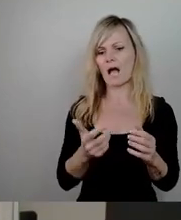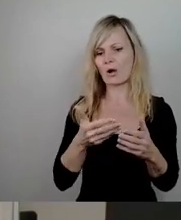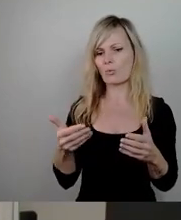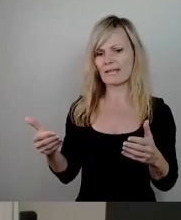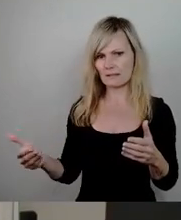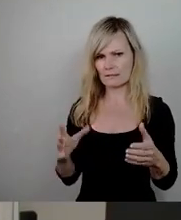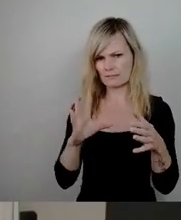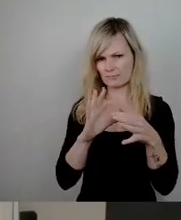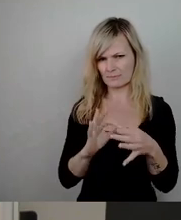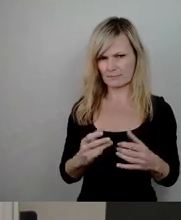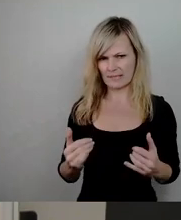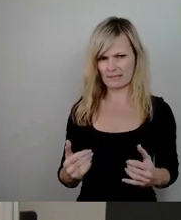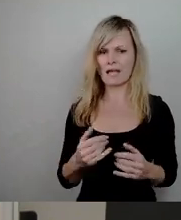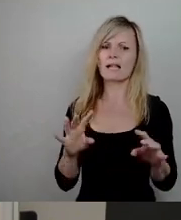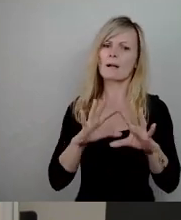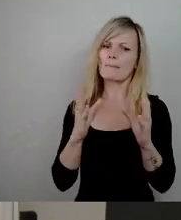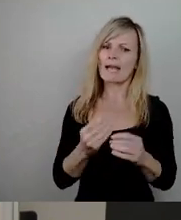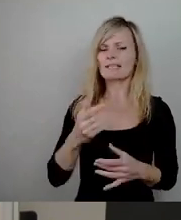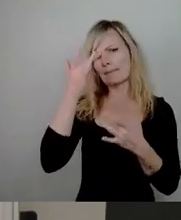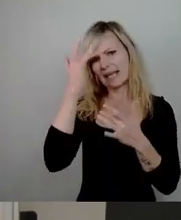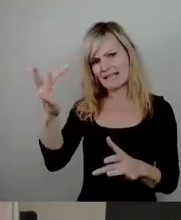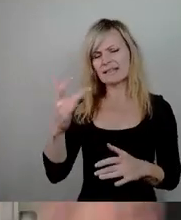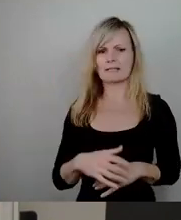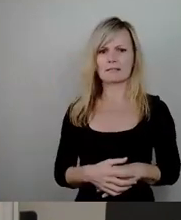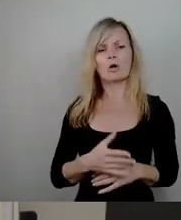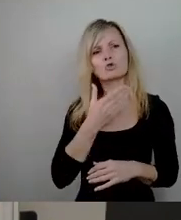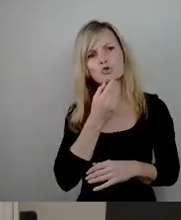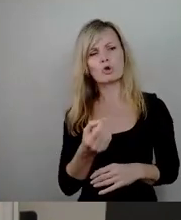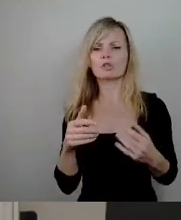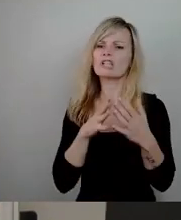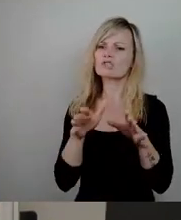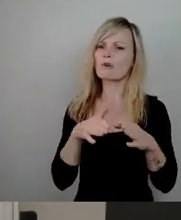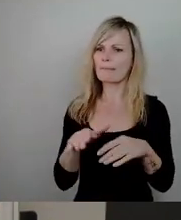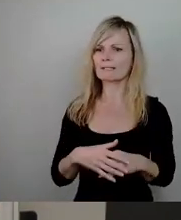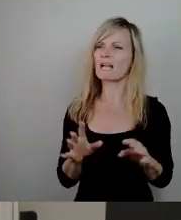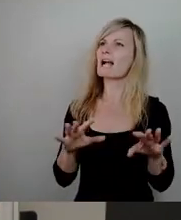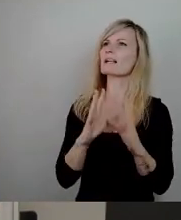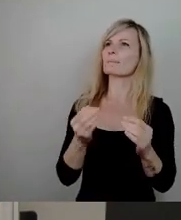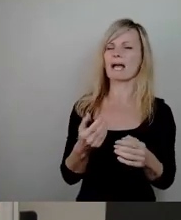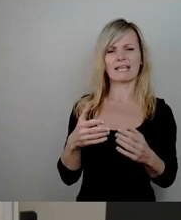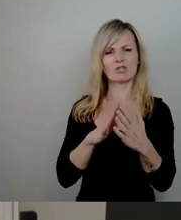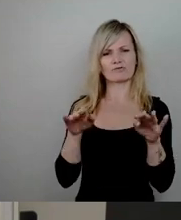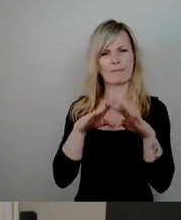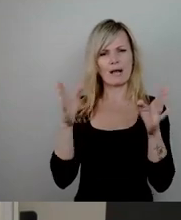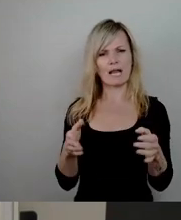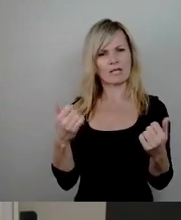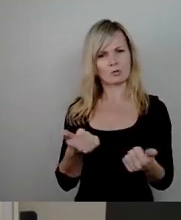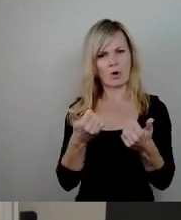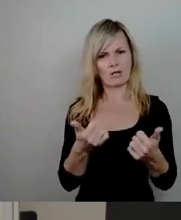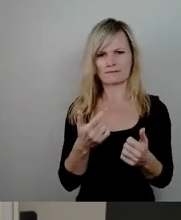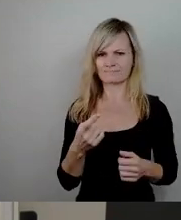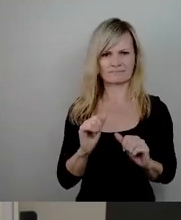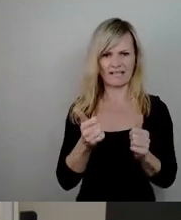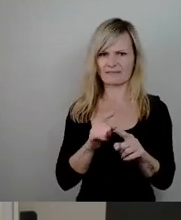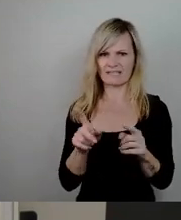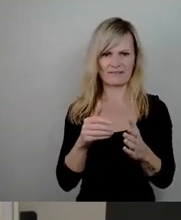allgemeine Bekenntnisse, wie schön doch Schwimmen ist und wie toll Schwimmhallen im Allgemeinen sind, das hilft hier nicht weiter. Es